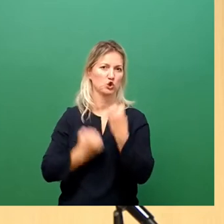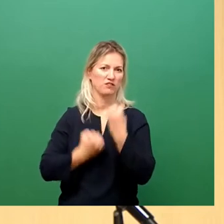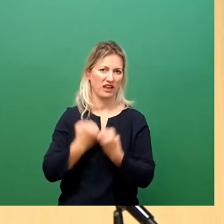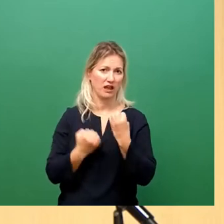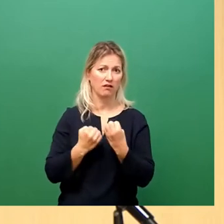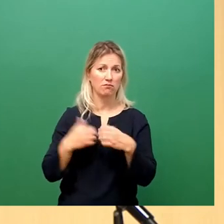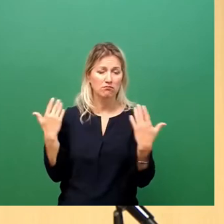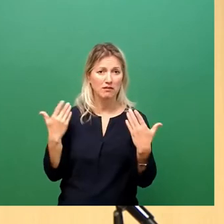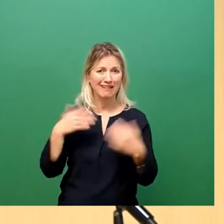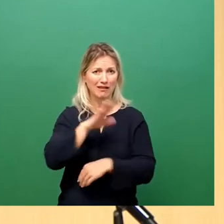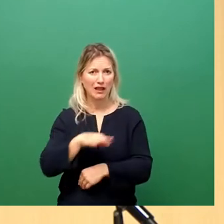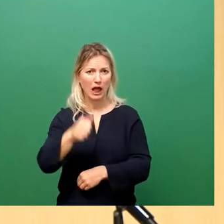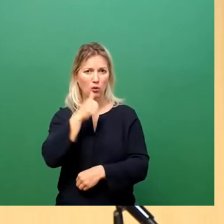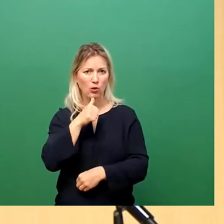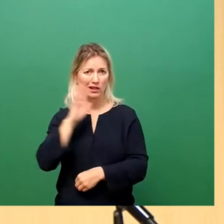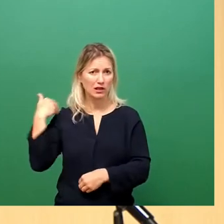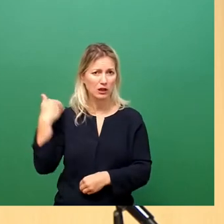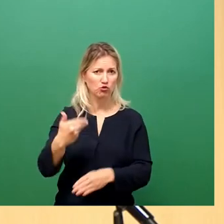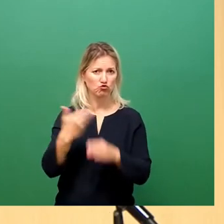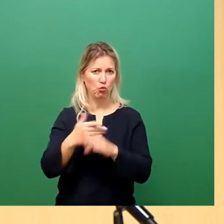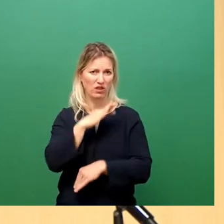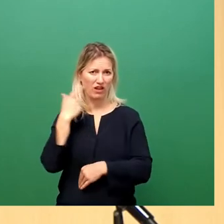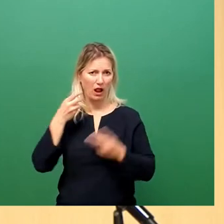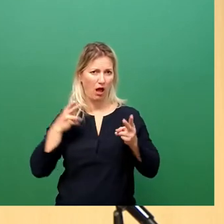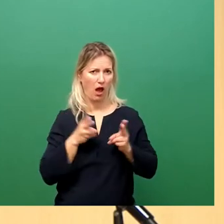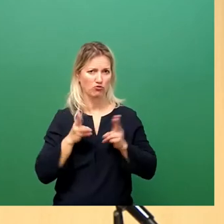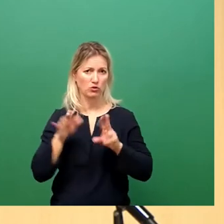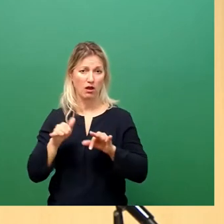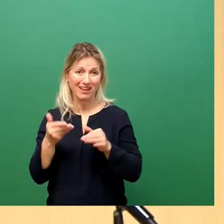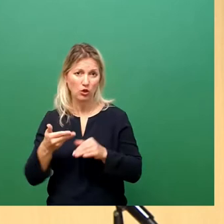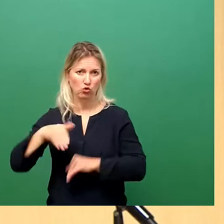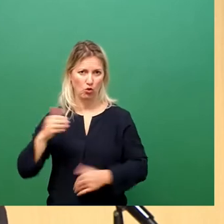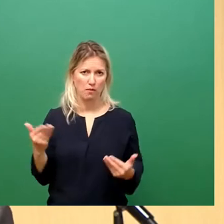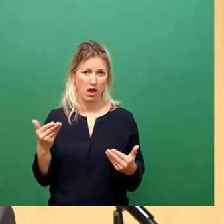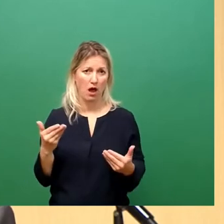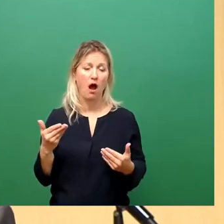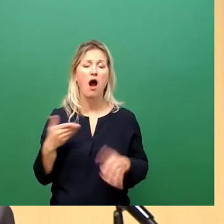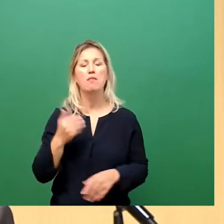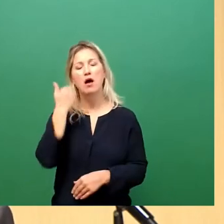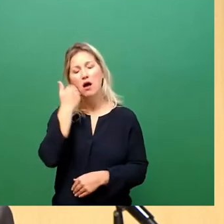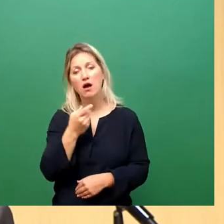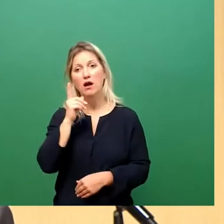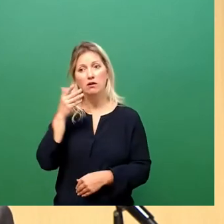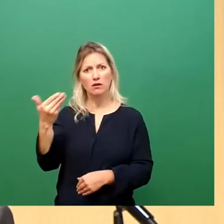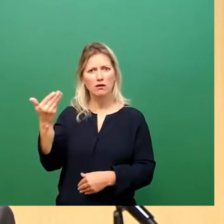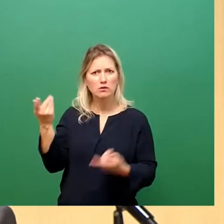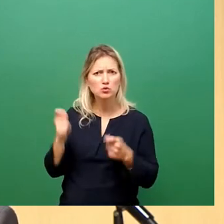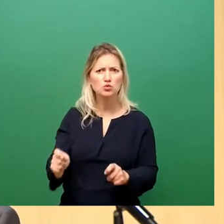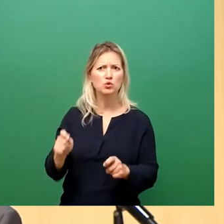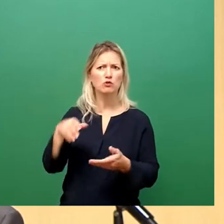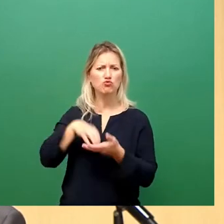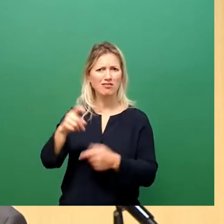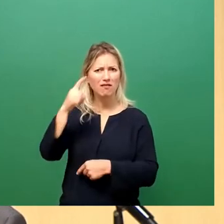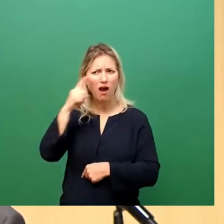und Jugendliche. Ich warne aber auch davor, mit einer Debatte hier seitens des Stadtrates einen Keil in die